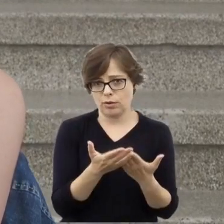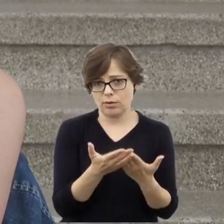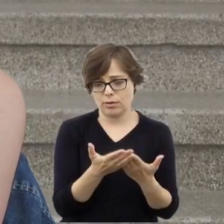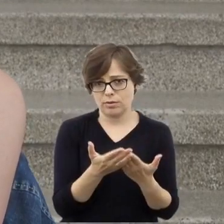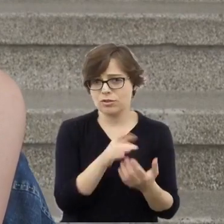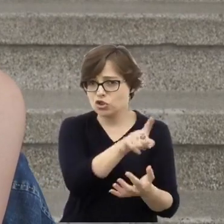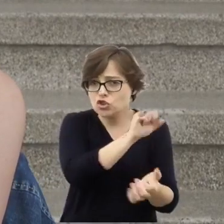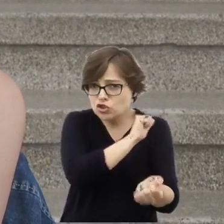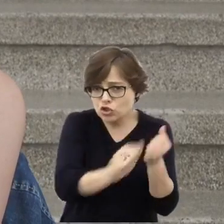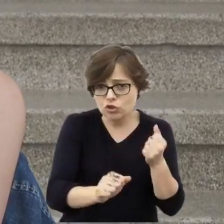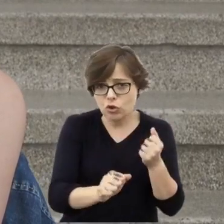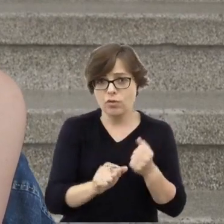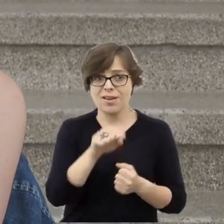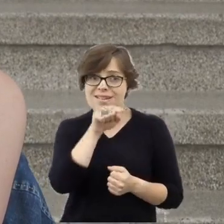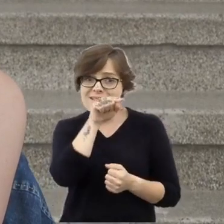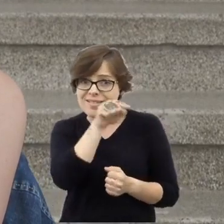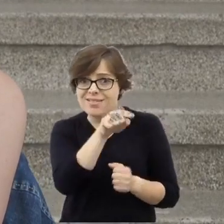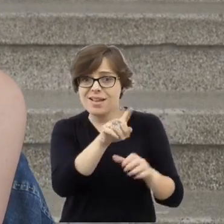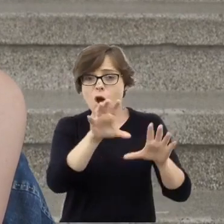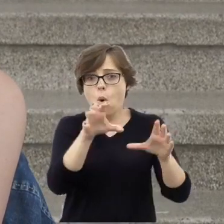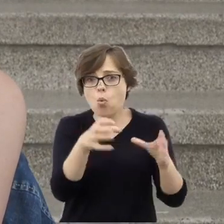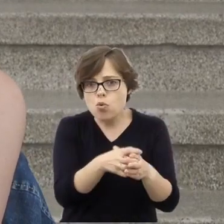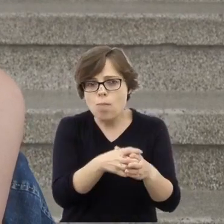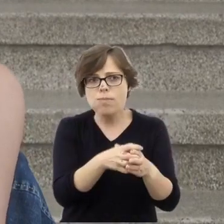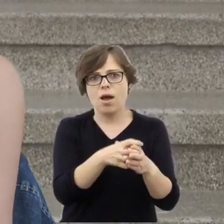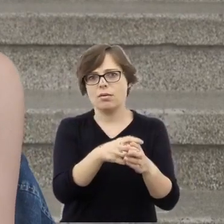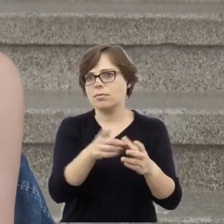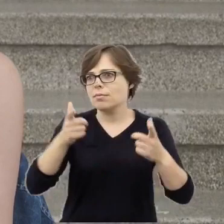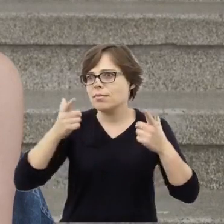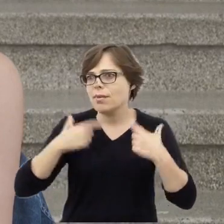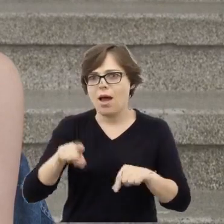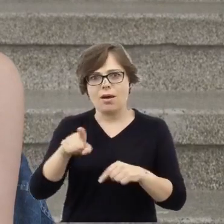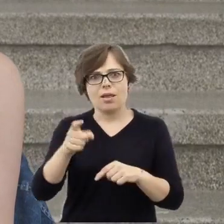spotyka się z czymś takim jak Pogrom Kielecki.